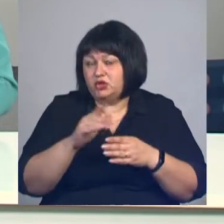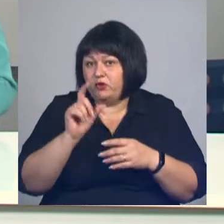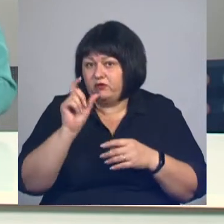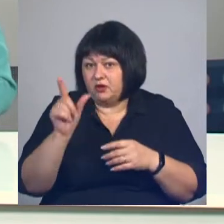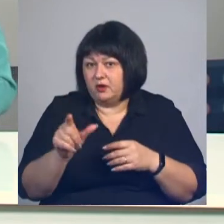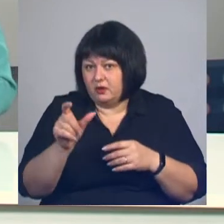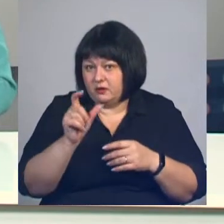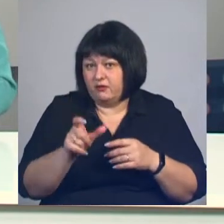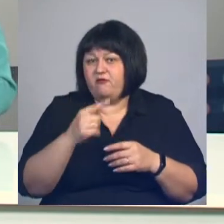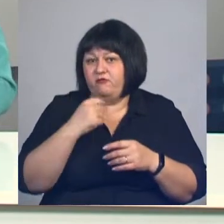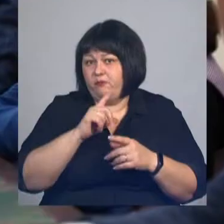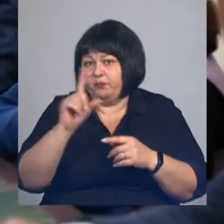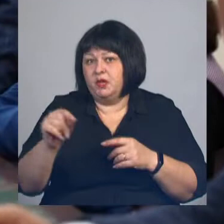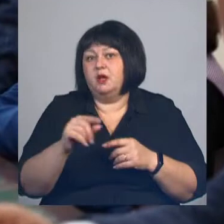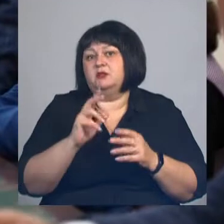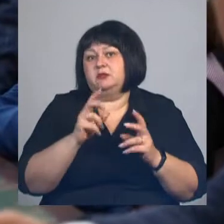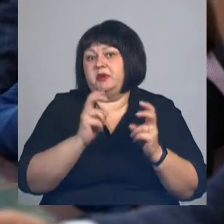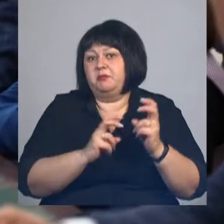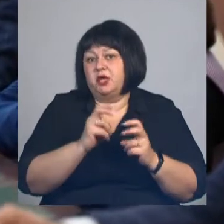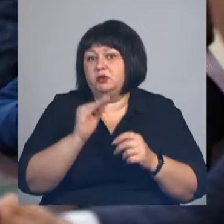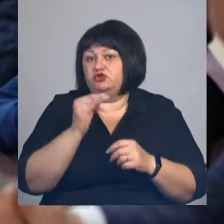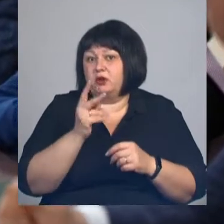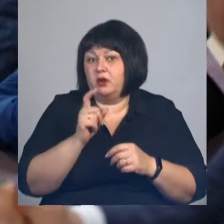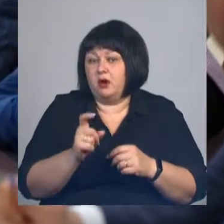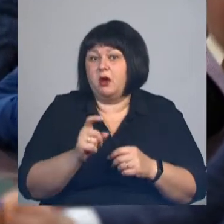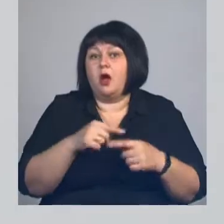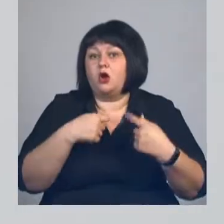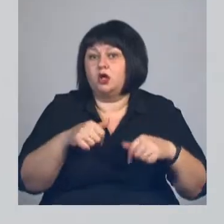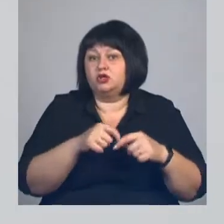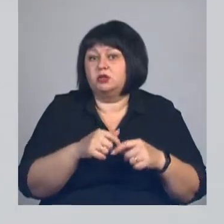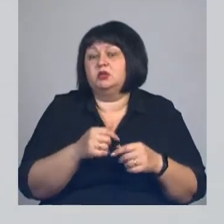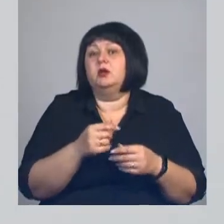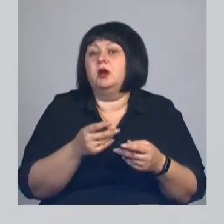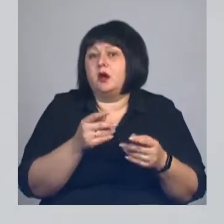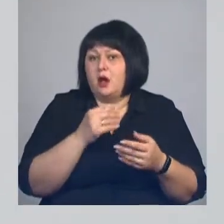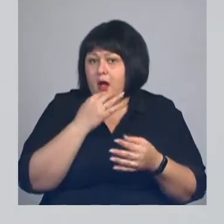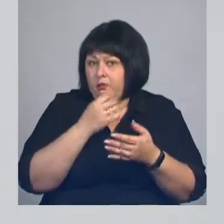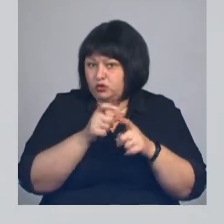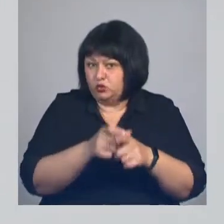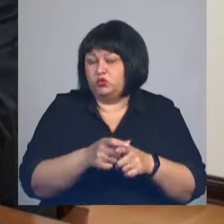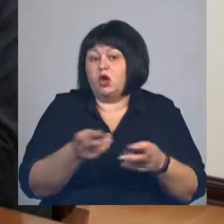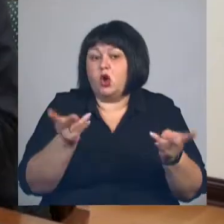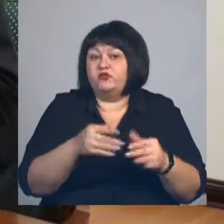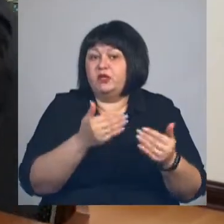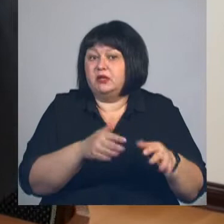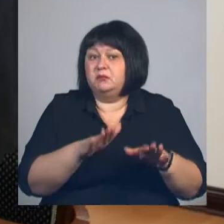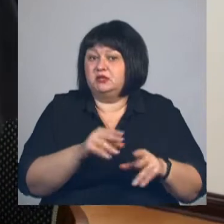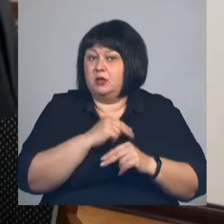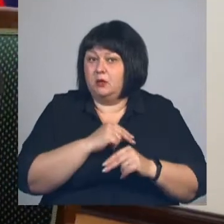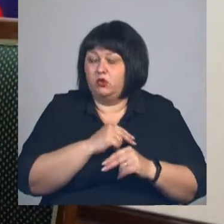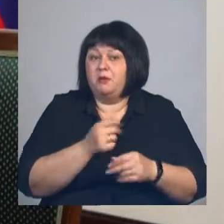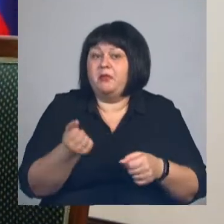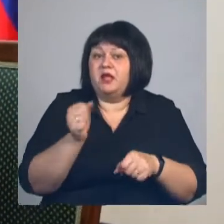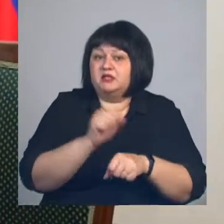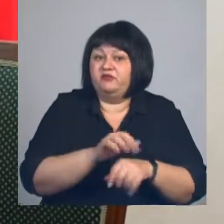предприятиями сферы ЖКХ. Организации обязуются ставить за работниками их места, приостановив действия трудовых